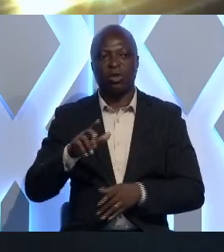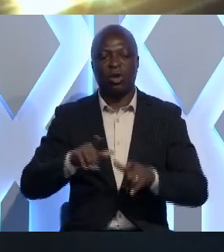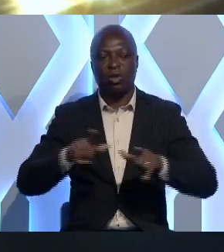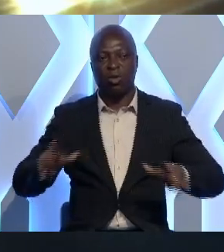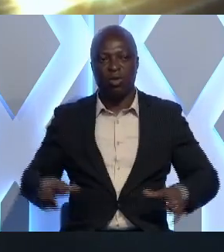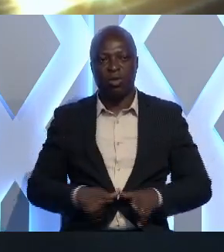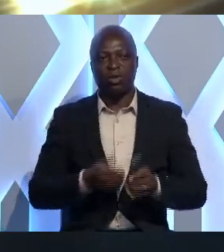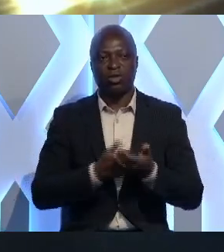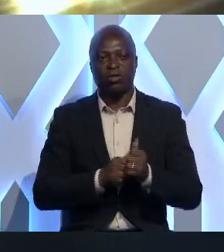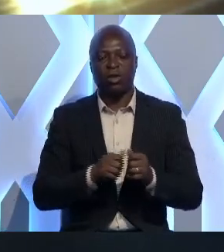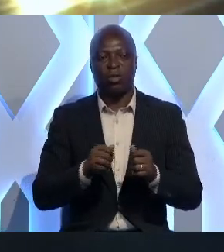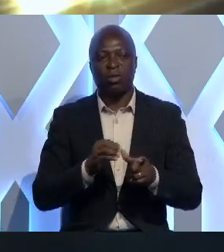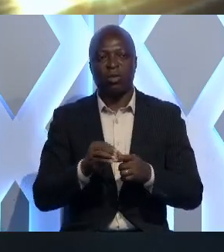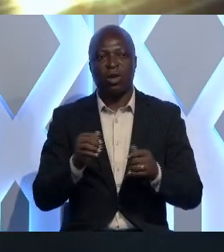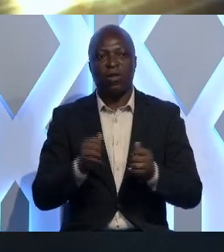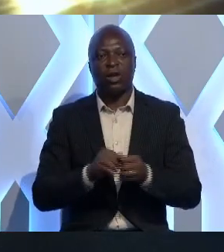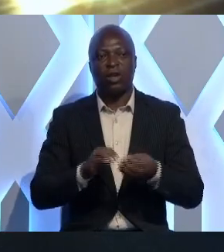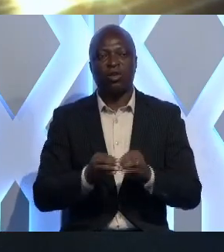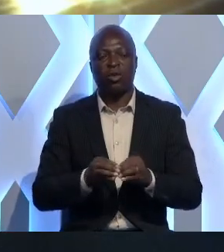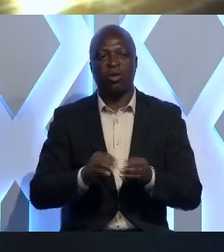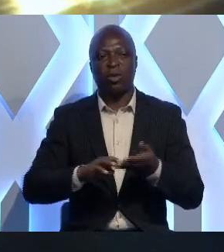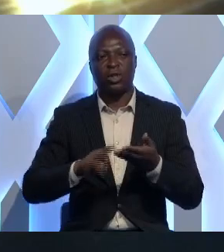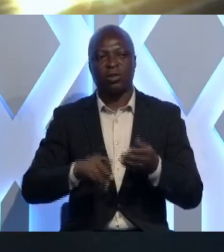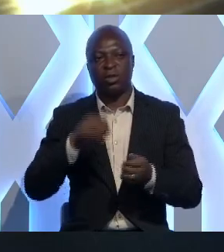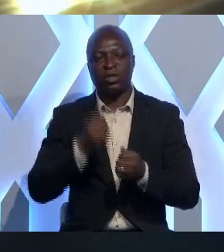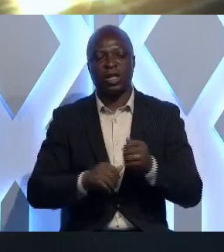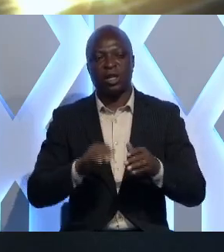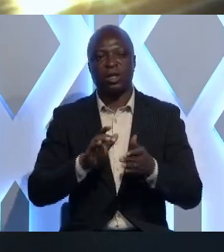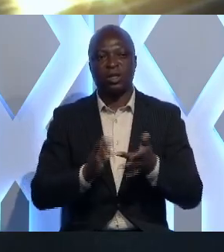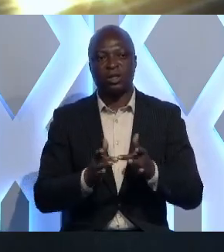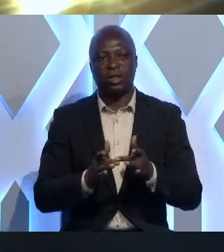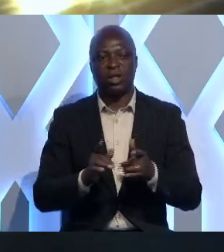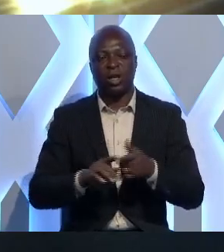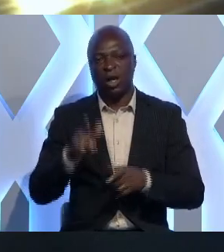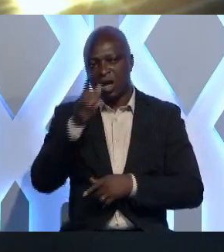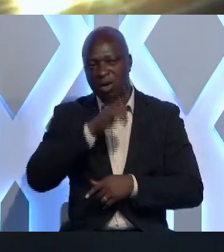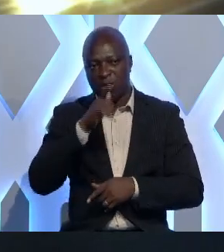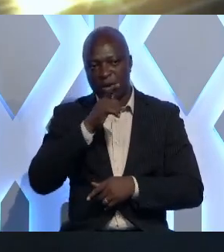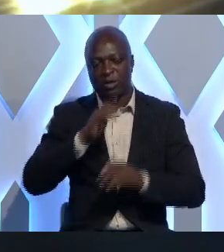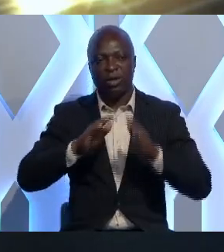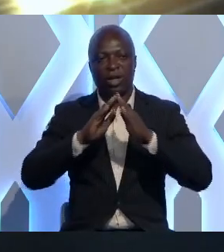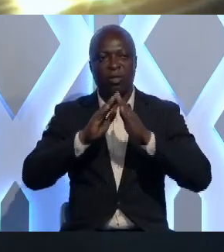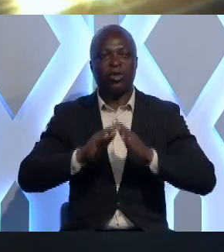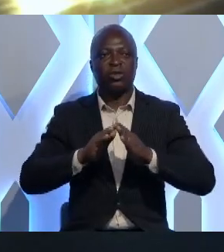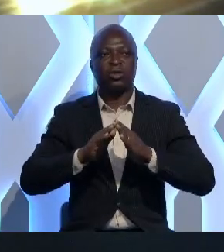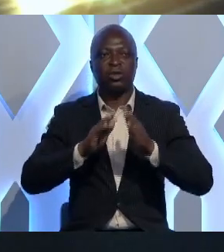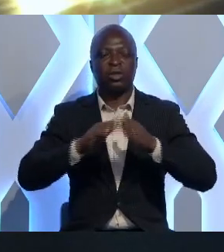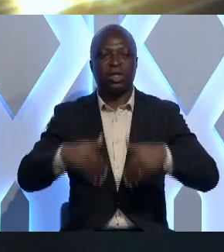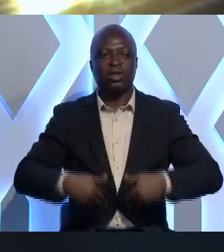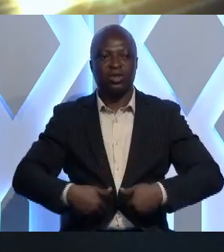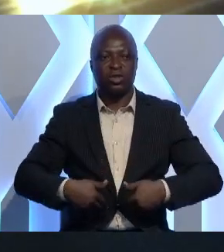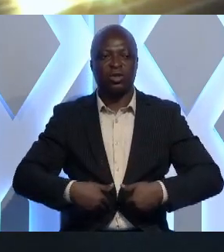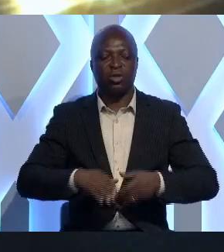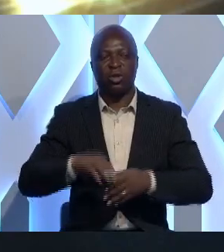suivant ou à travers les numéros WhatsApp de chaque site. À Lomé, la maison sera à la maison des jeunes